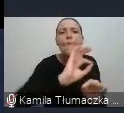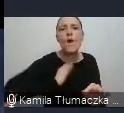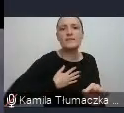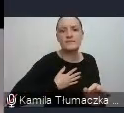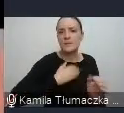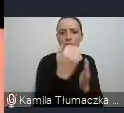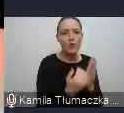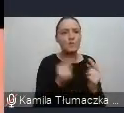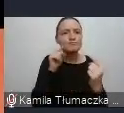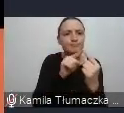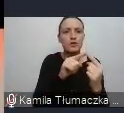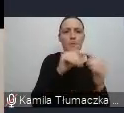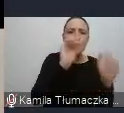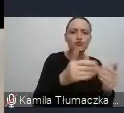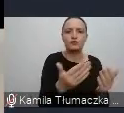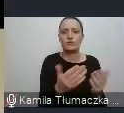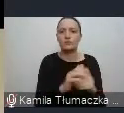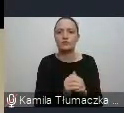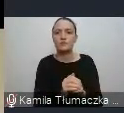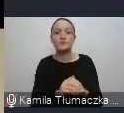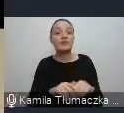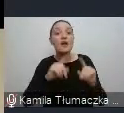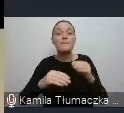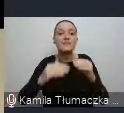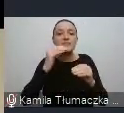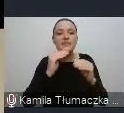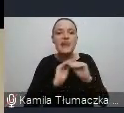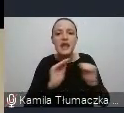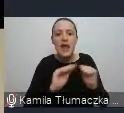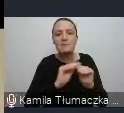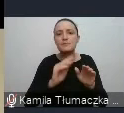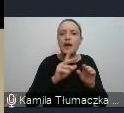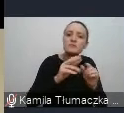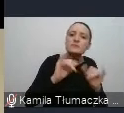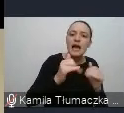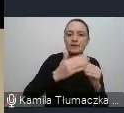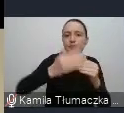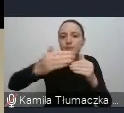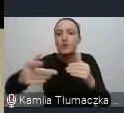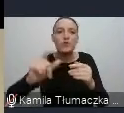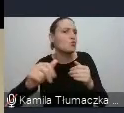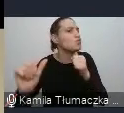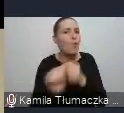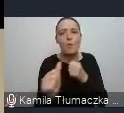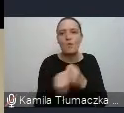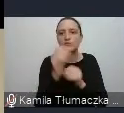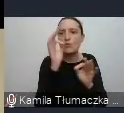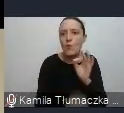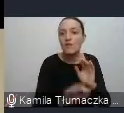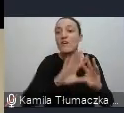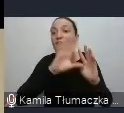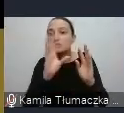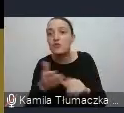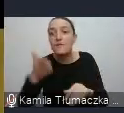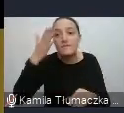wyjściowy oraz przebieg terapii każdego dziecka jest szczegółowo dokumentowany. Wszystko odbywa się za wiedzą, zgodą i z udziałem